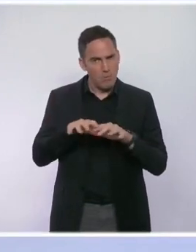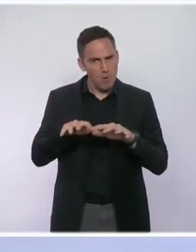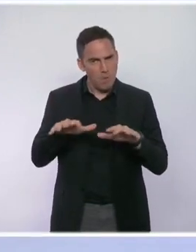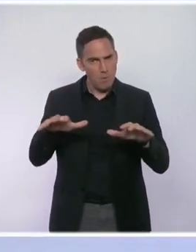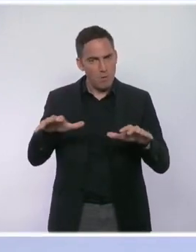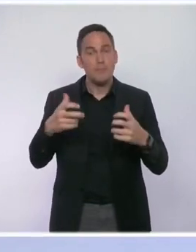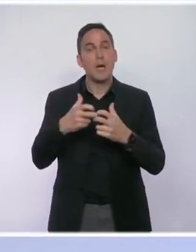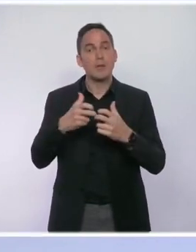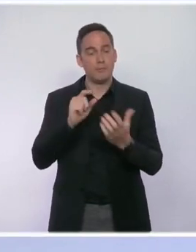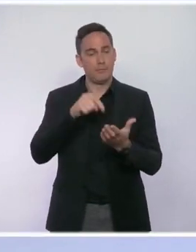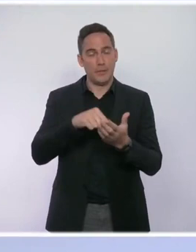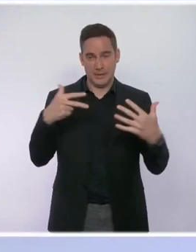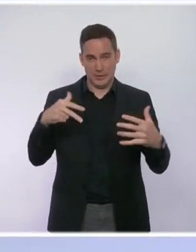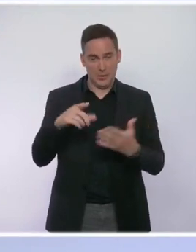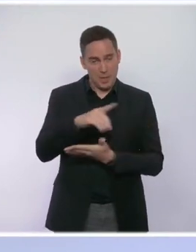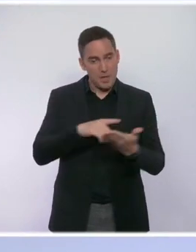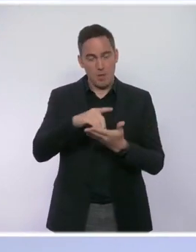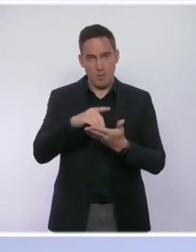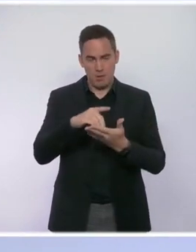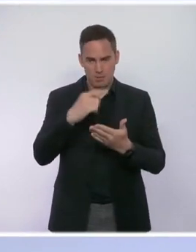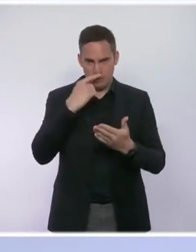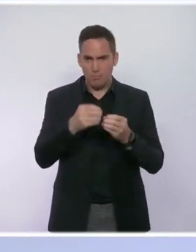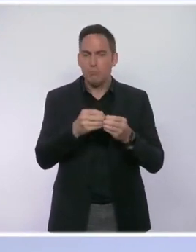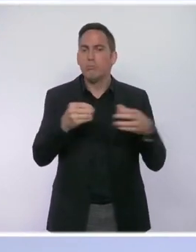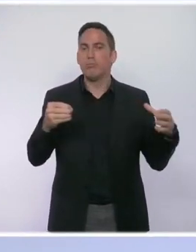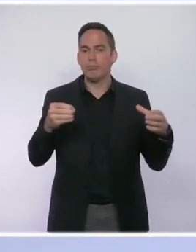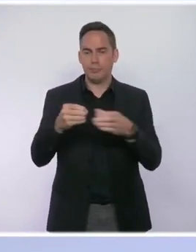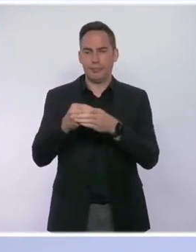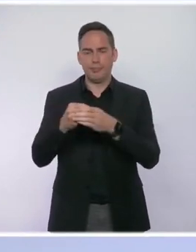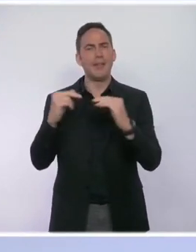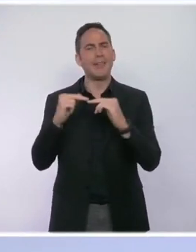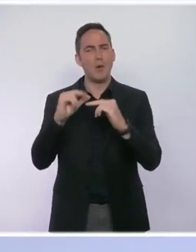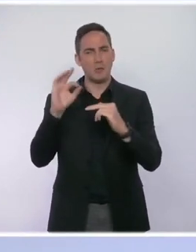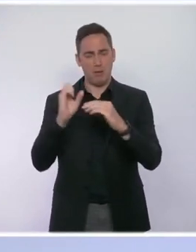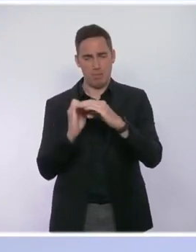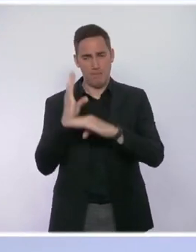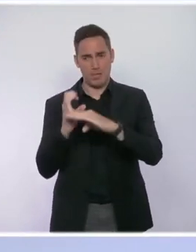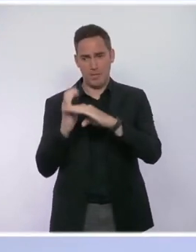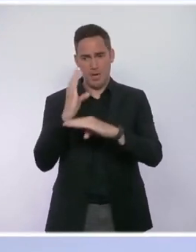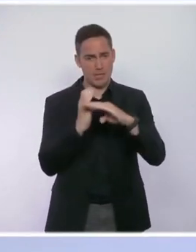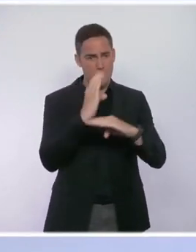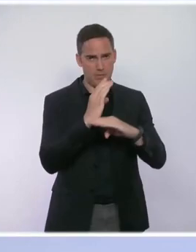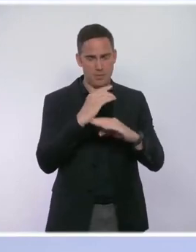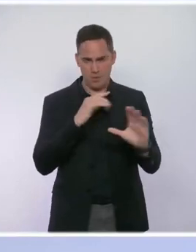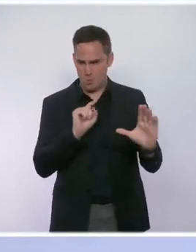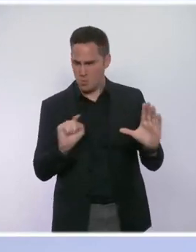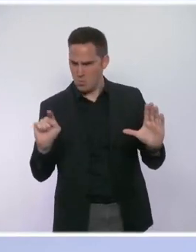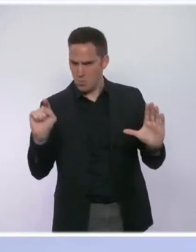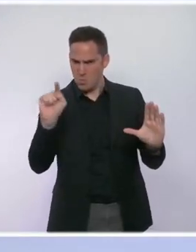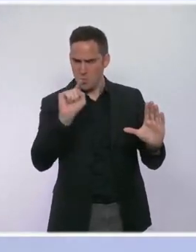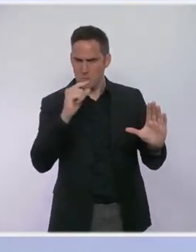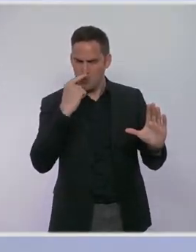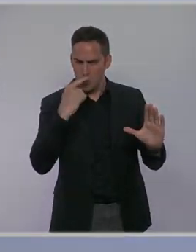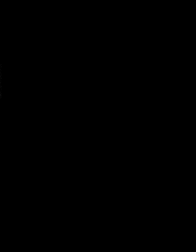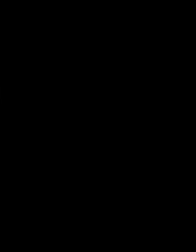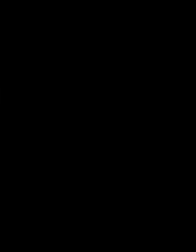départements où le taux d'incidence dépasse le seuil d'alerte de 50 et dans certains territoires, le nombre de cas semble reprendre